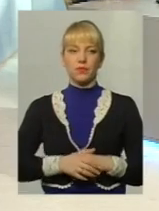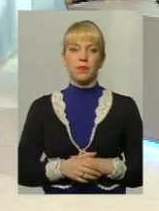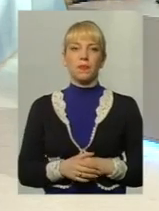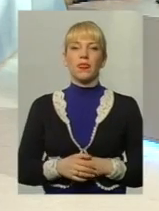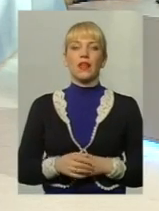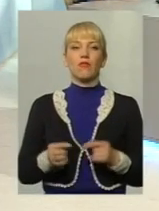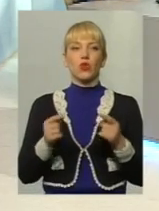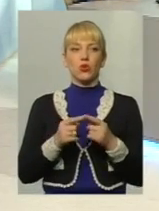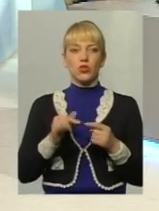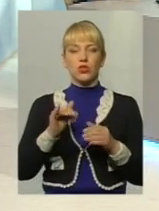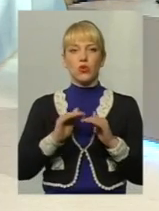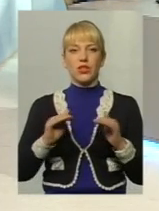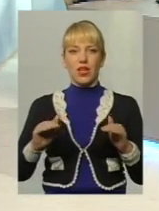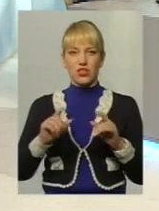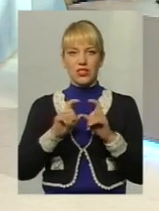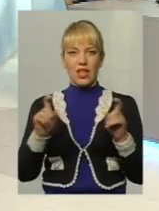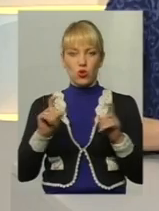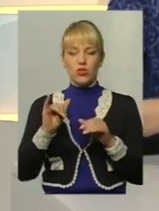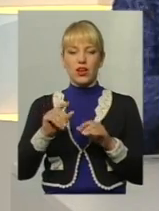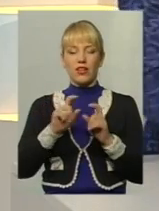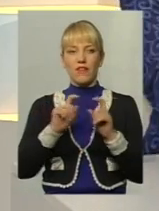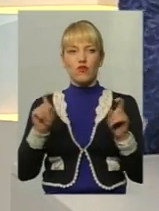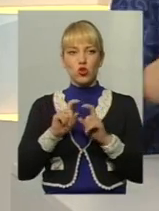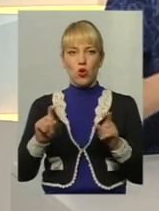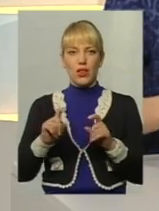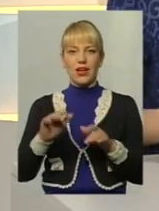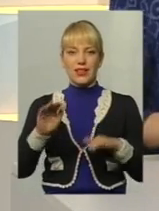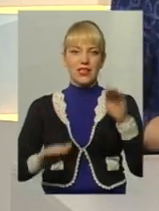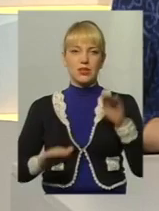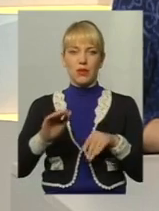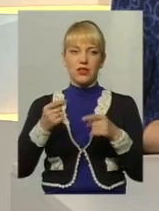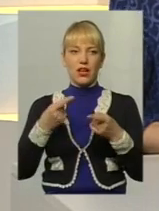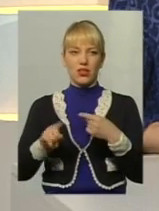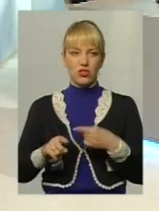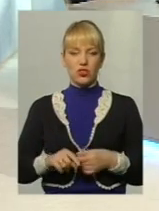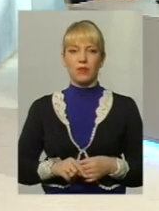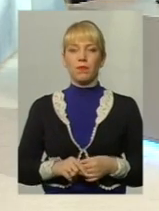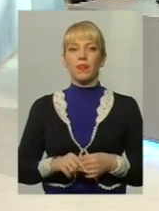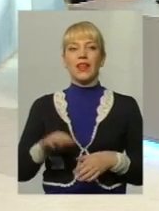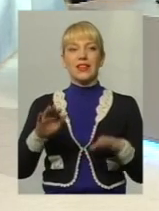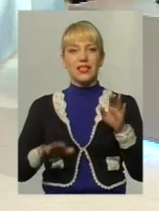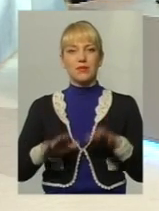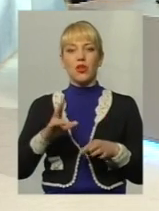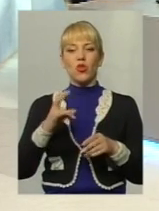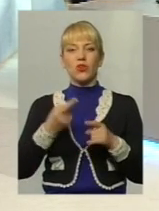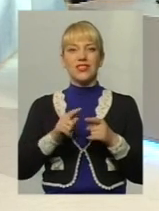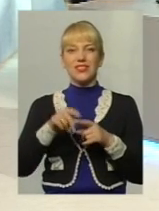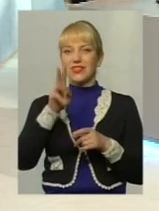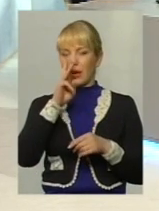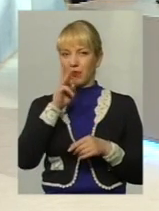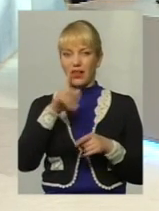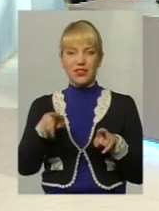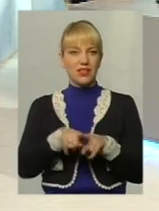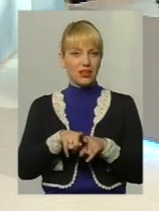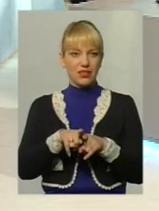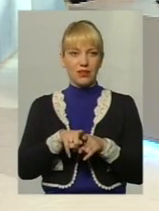Водночас у дитячих садочках і школах дизбаланс на інший бік переважає. Дизбаланс, але ці зарплати такі, ви